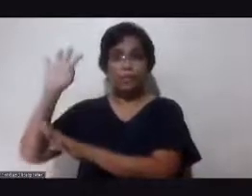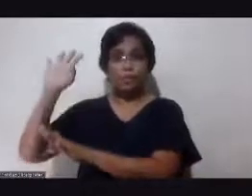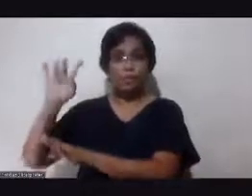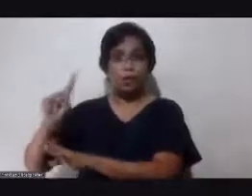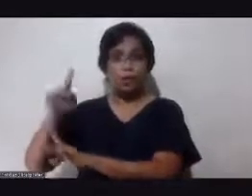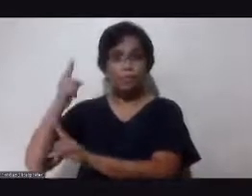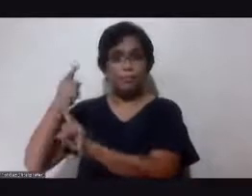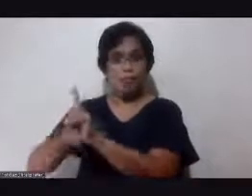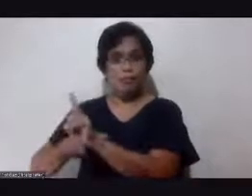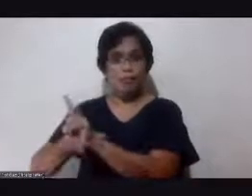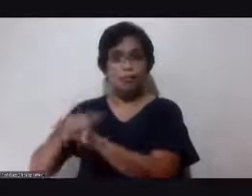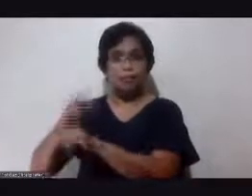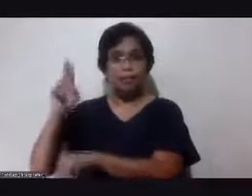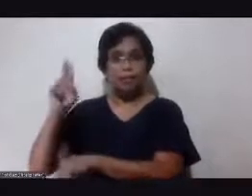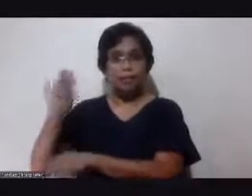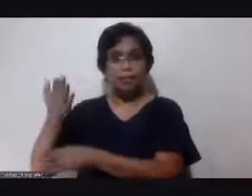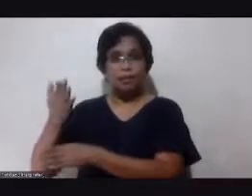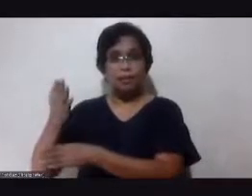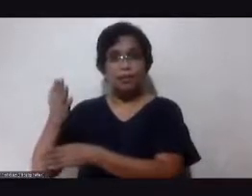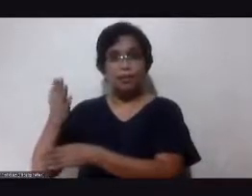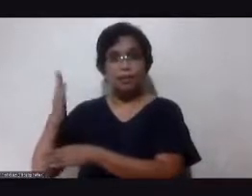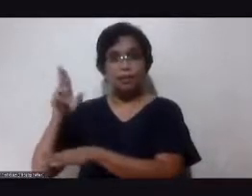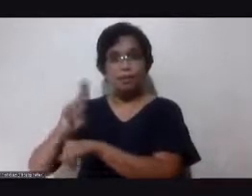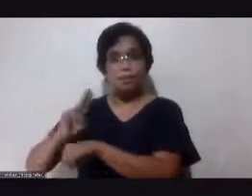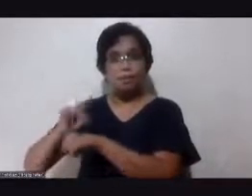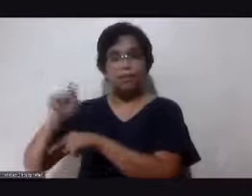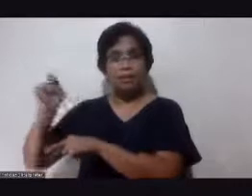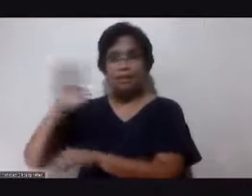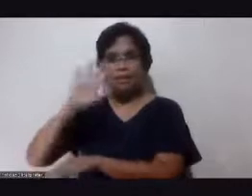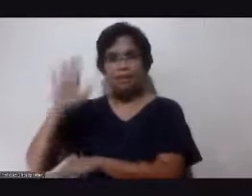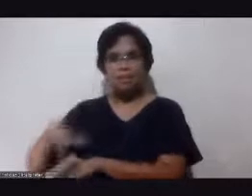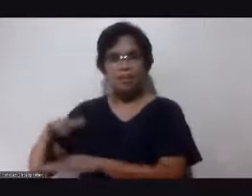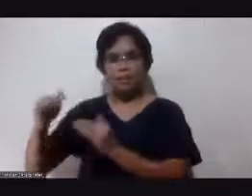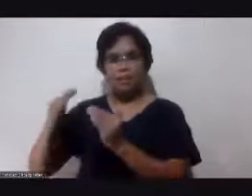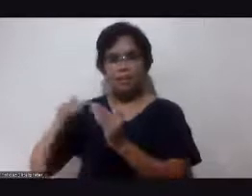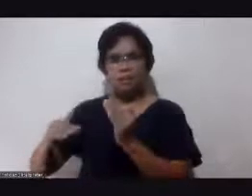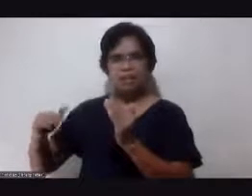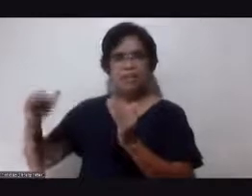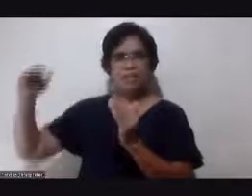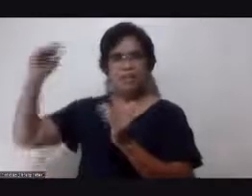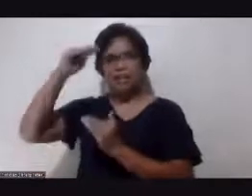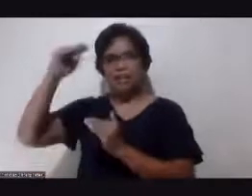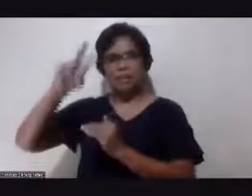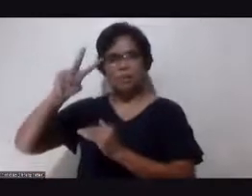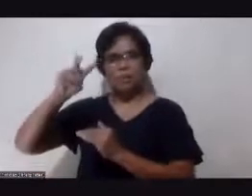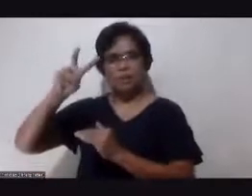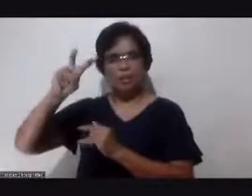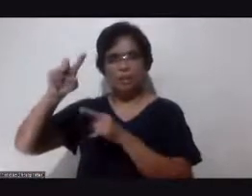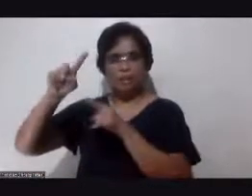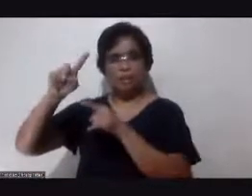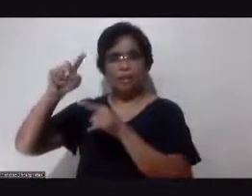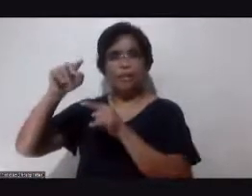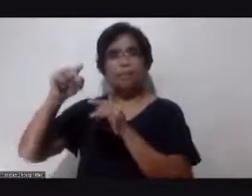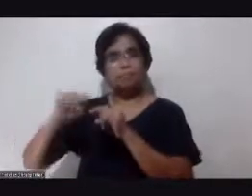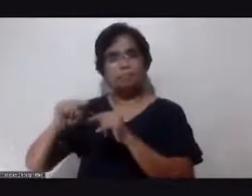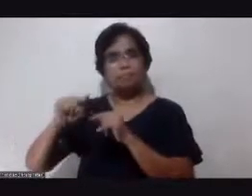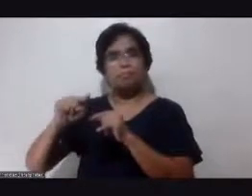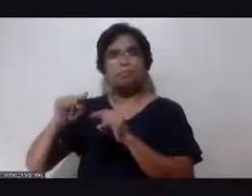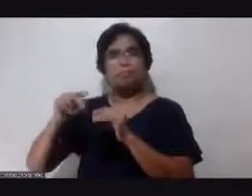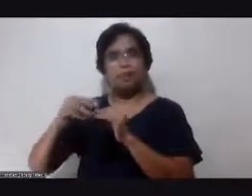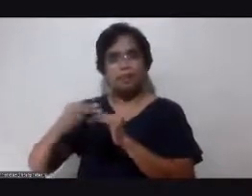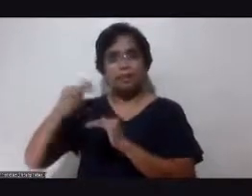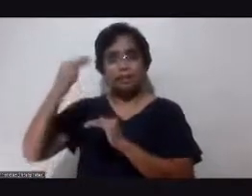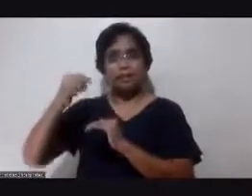na nag-device ako, never ako humantong ng 200. Yeah. Okay? Yung pinakamataas ko was 198, 195.